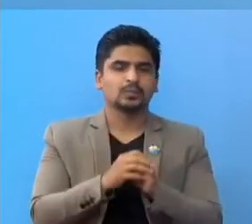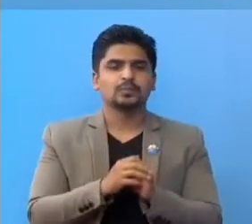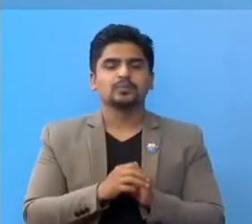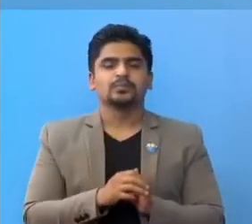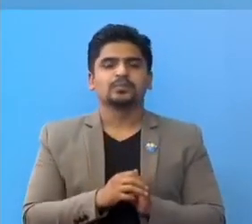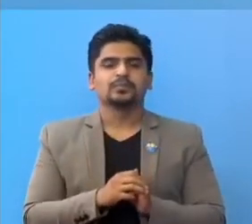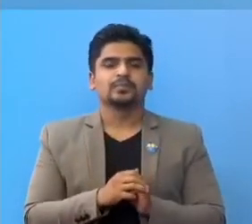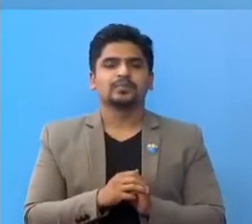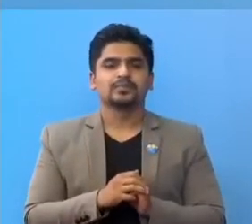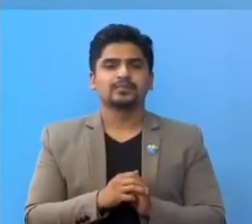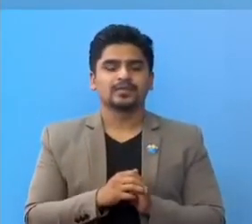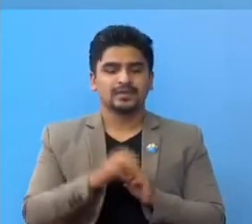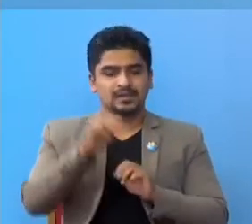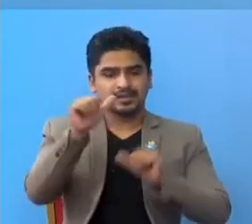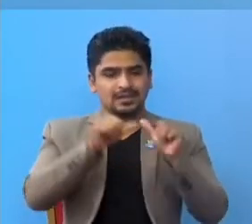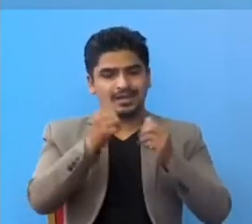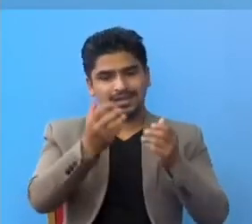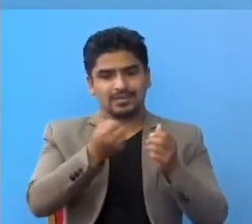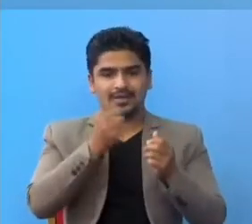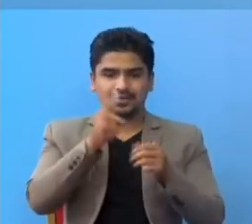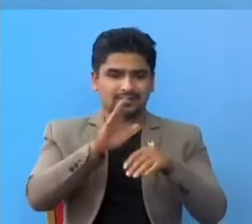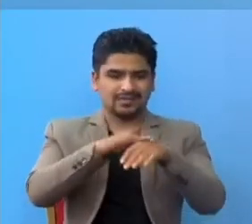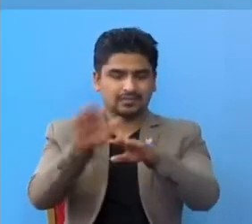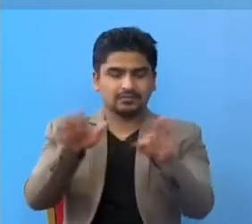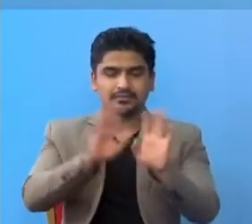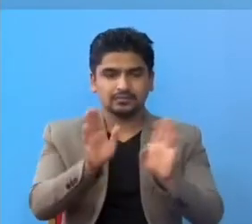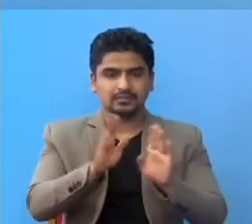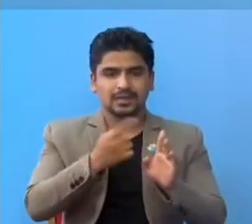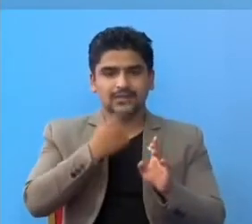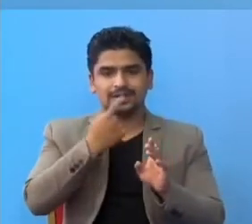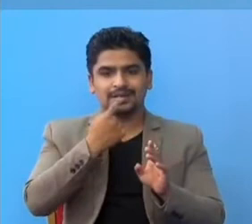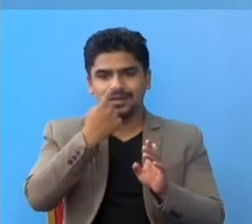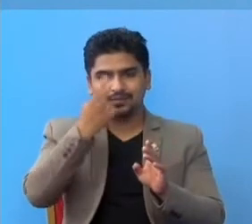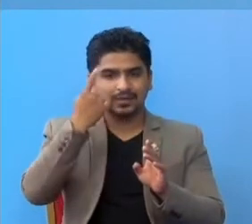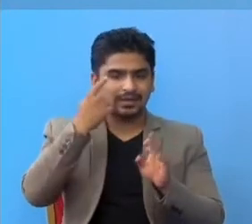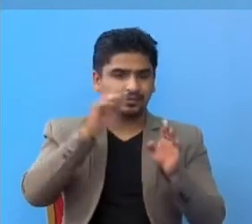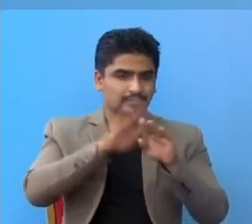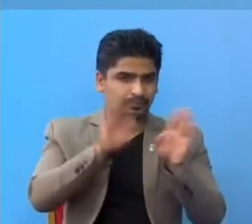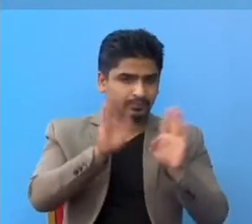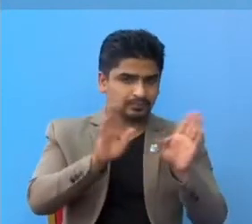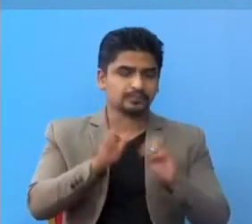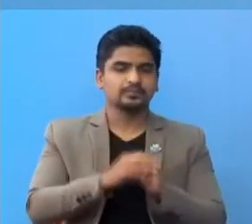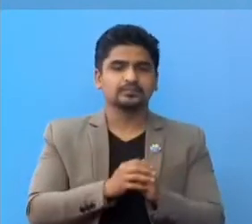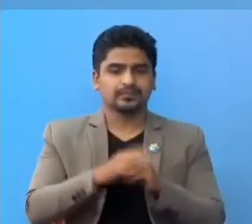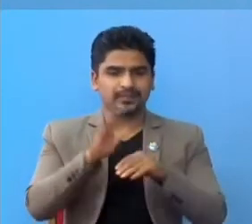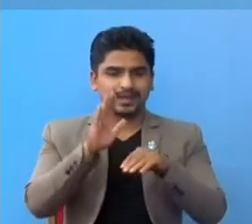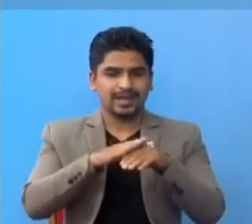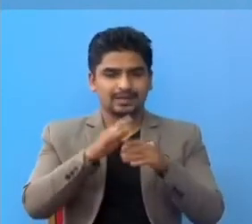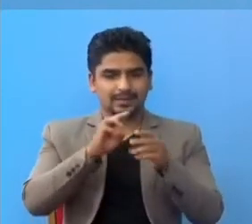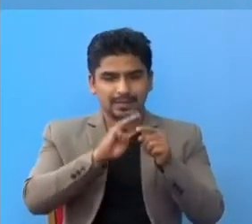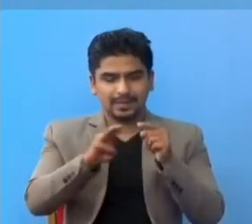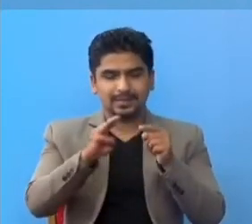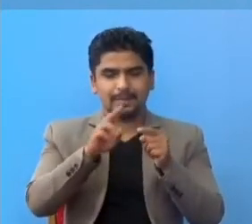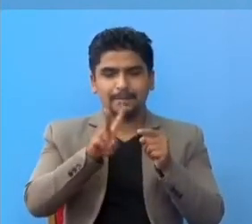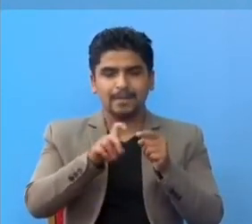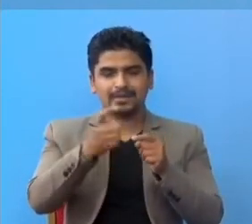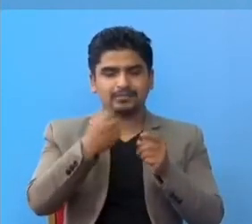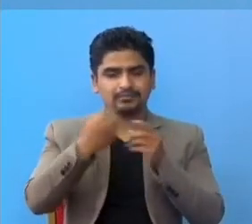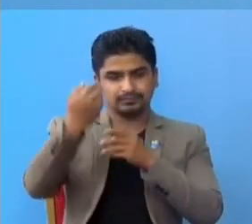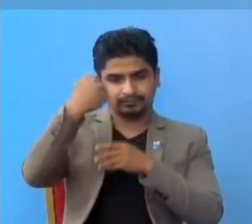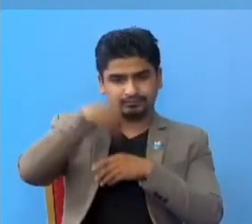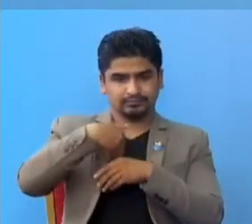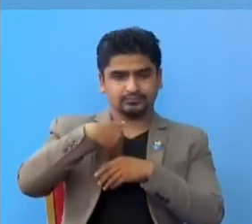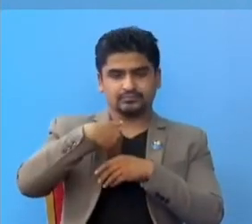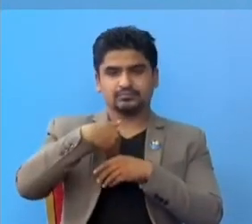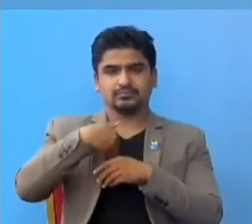न गराओं, जाब पाय तेई न छोँ, आपनो नाक मो कांखा न छोँ, हाथ को माध्यमले बाईरा सामरोशरीर वित्र